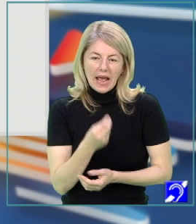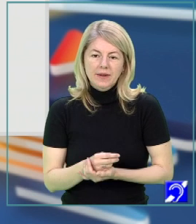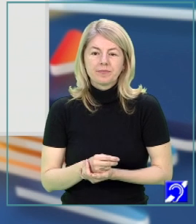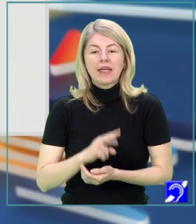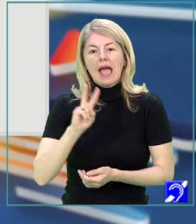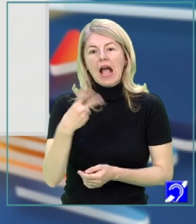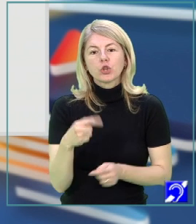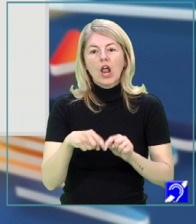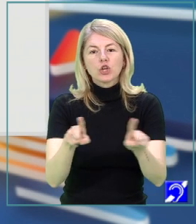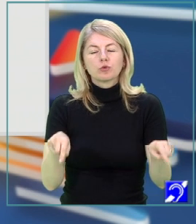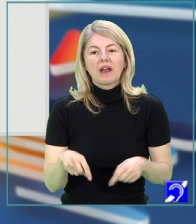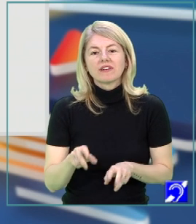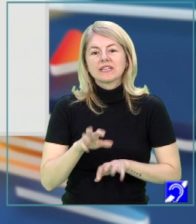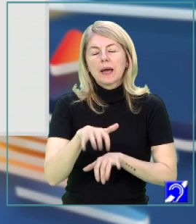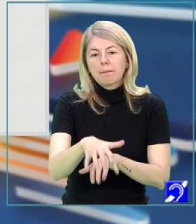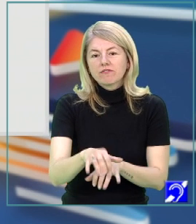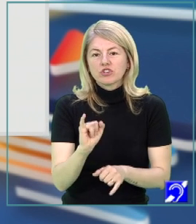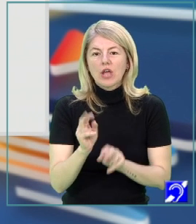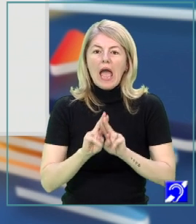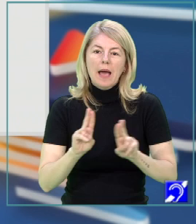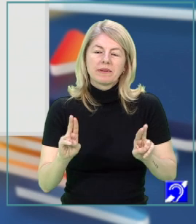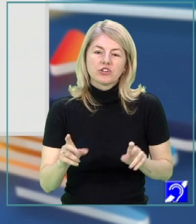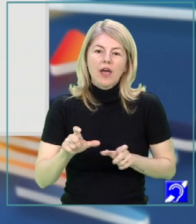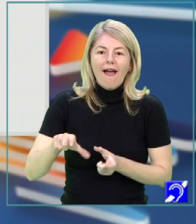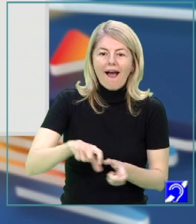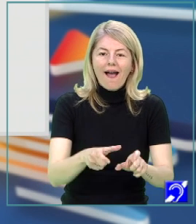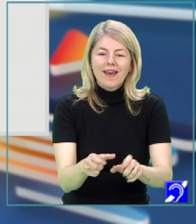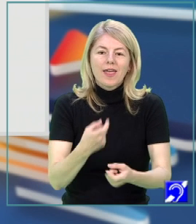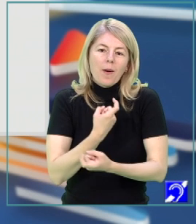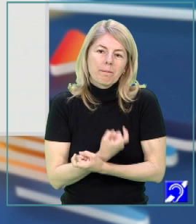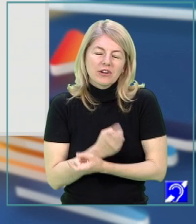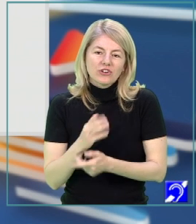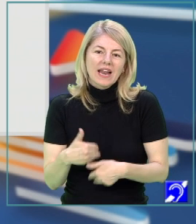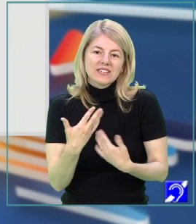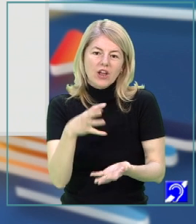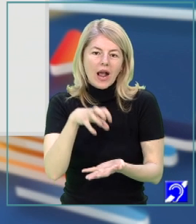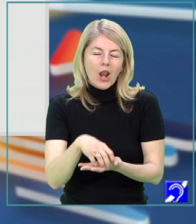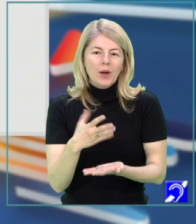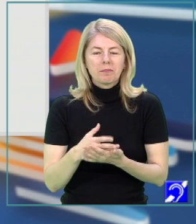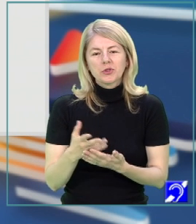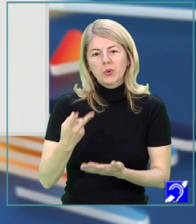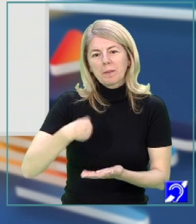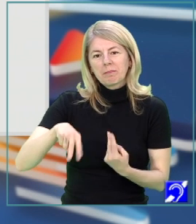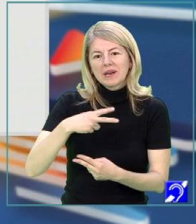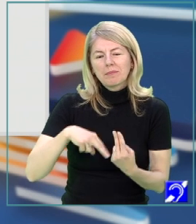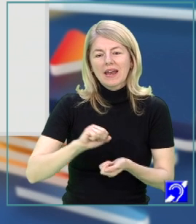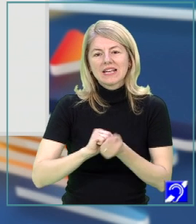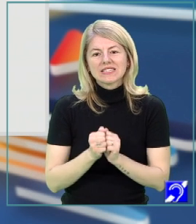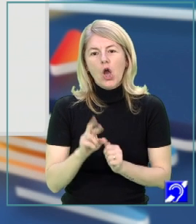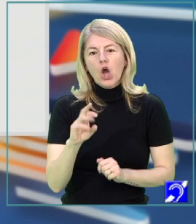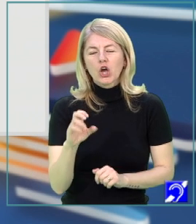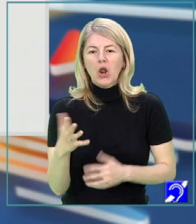suprafață de teren plantată și amenajată cu alei, bănci, care servește ca loc de agrement sau care are rol